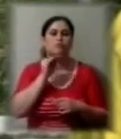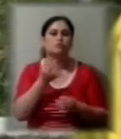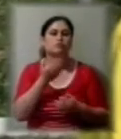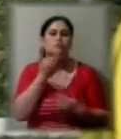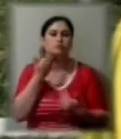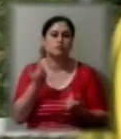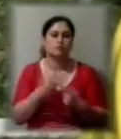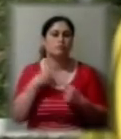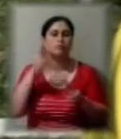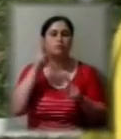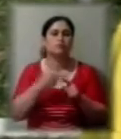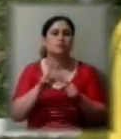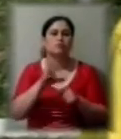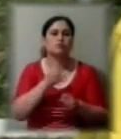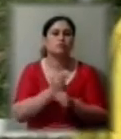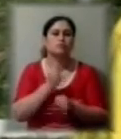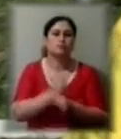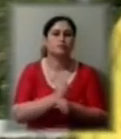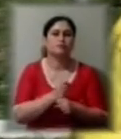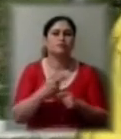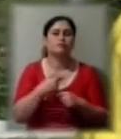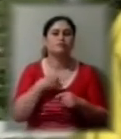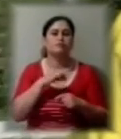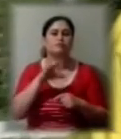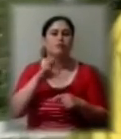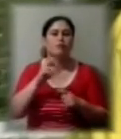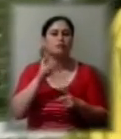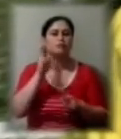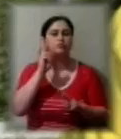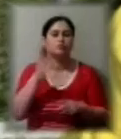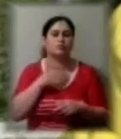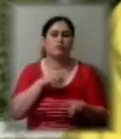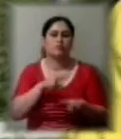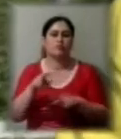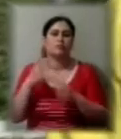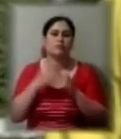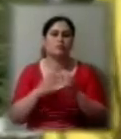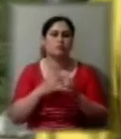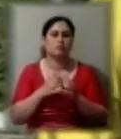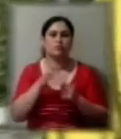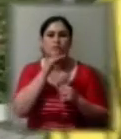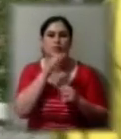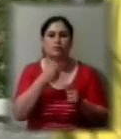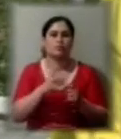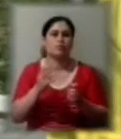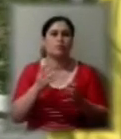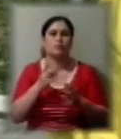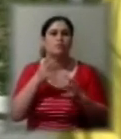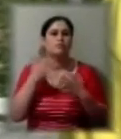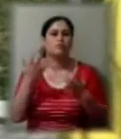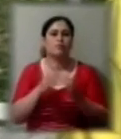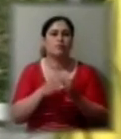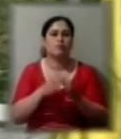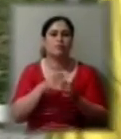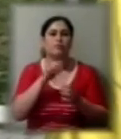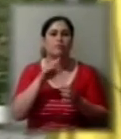організовувати. Про наш фестиваль не знав наш глядач херсонський. І коли з невеличкою кубкою флеєрів ми